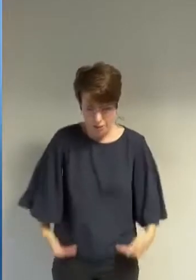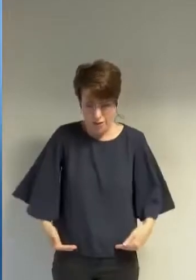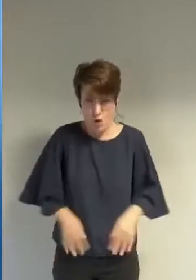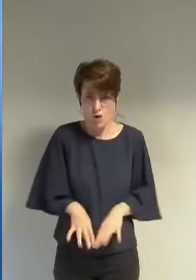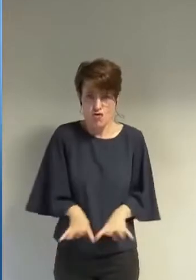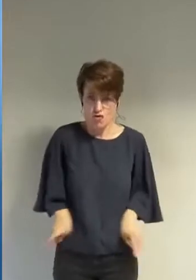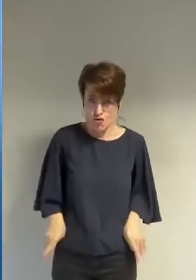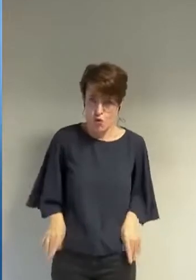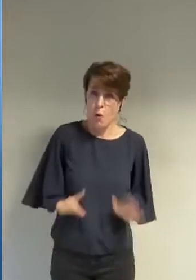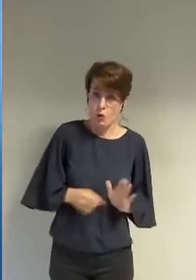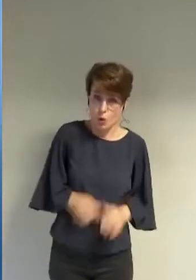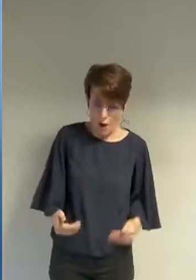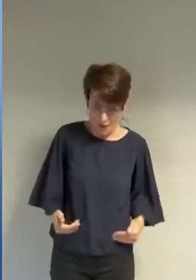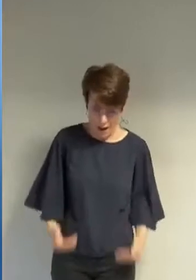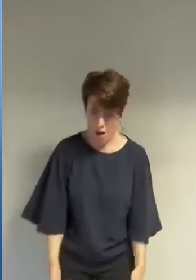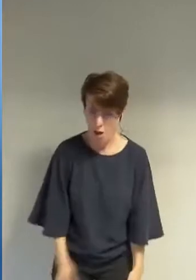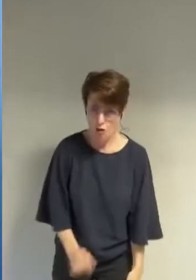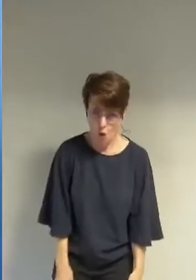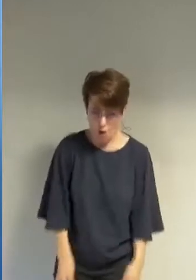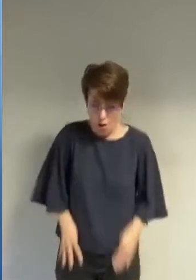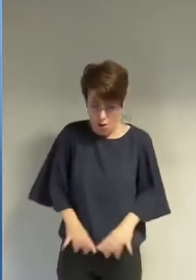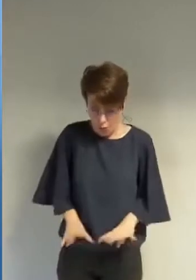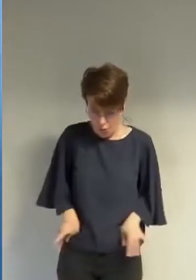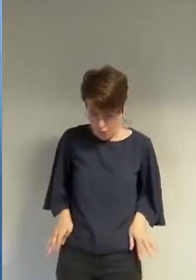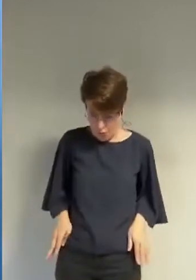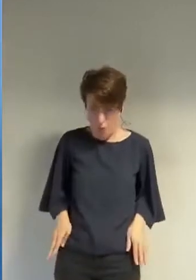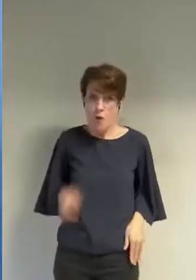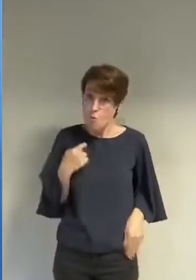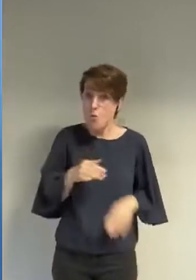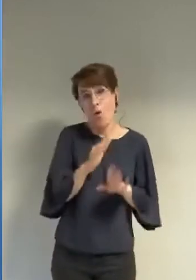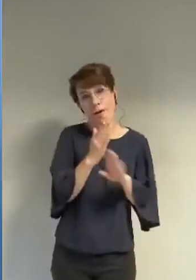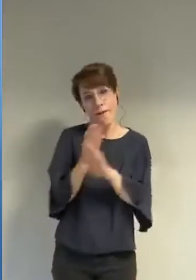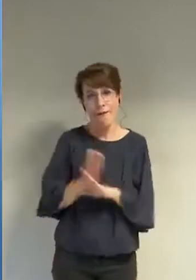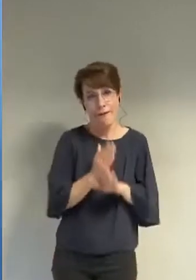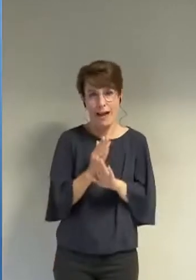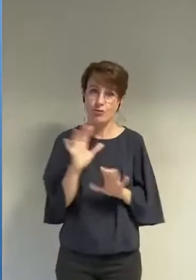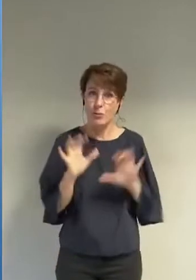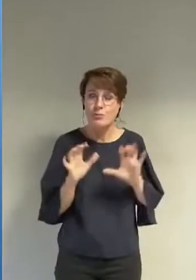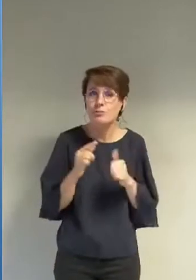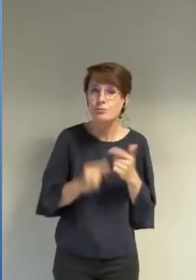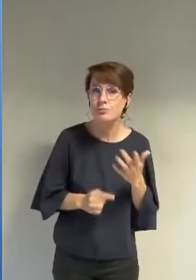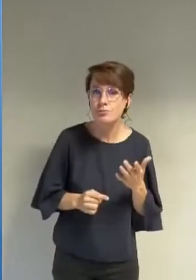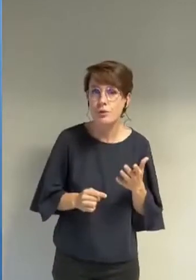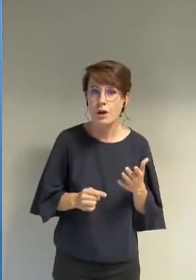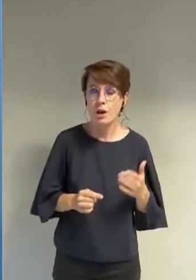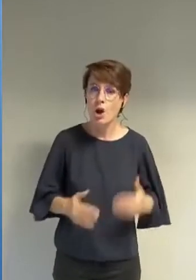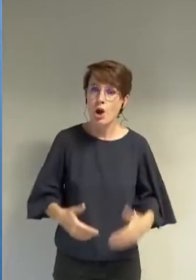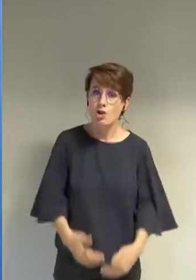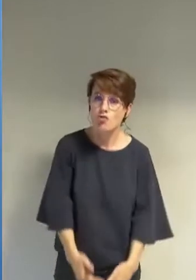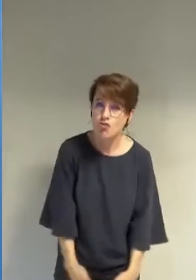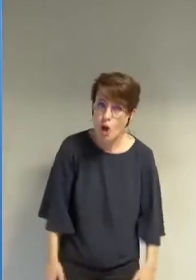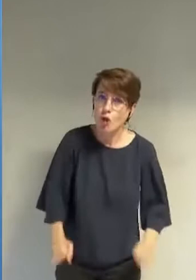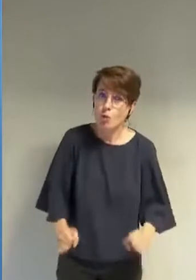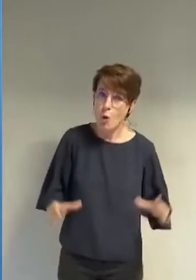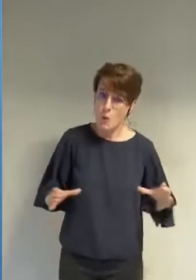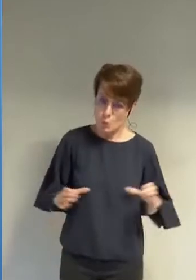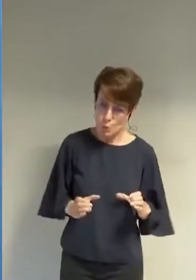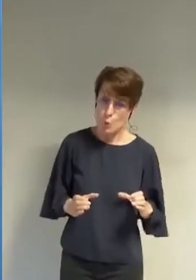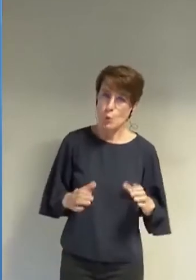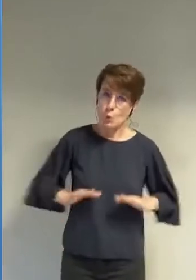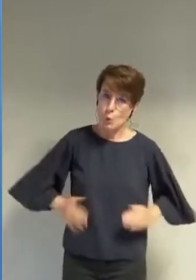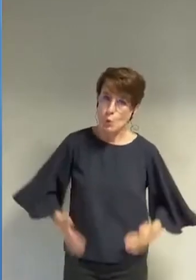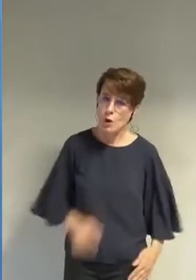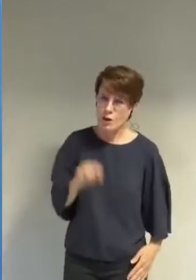jupette pour cacher les formes des femmes parce qu'il faut appeler un chat un chat short de bain moulant qui va comprendre quoi